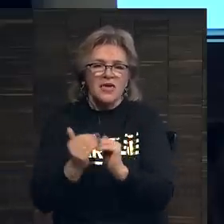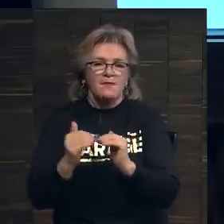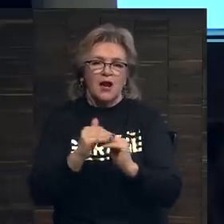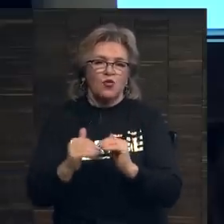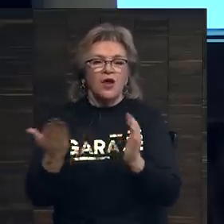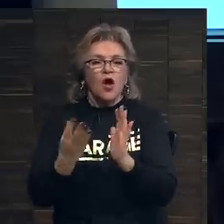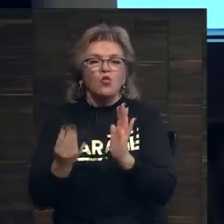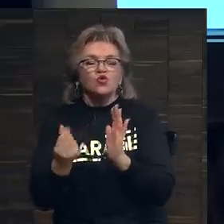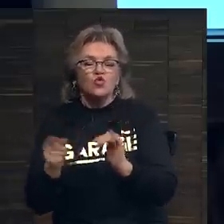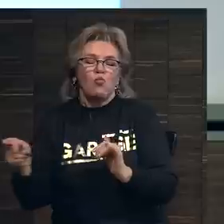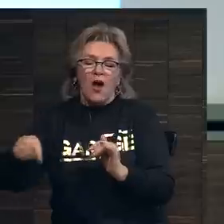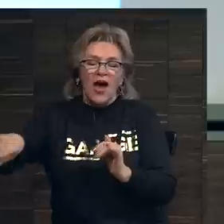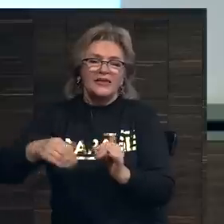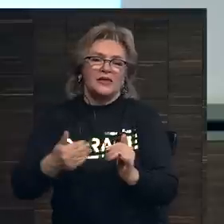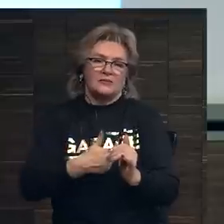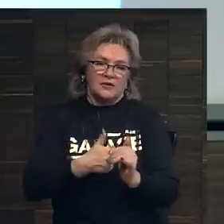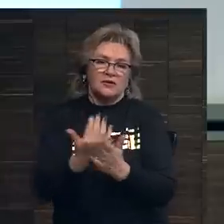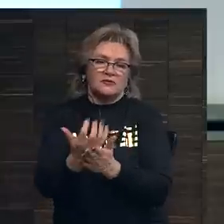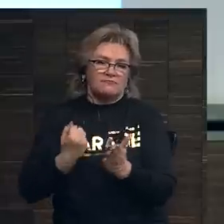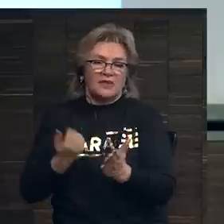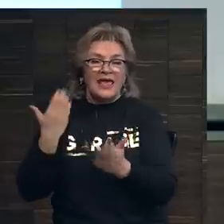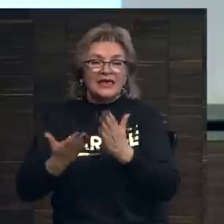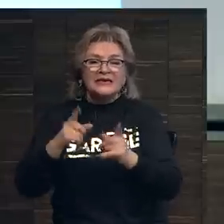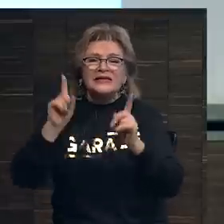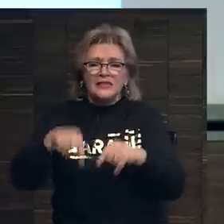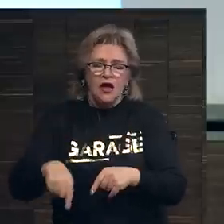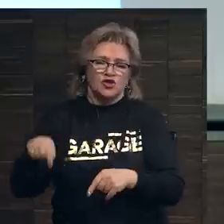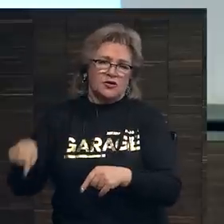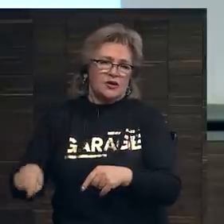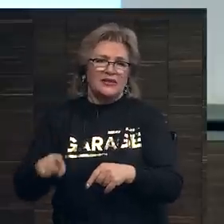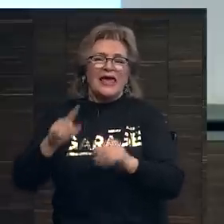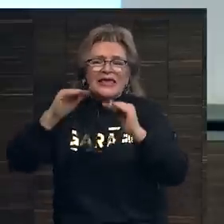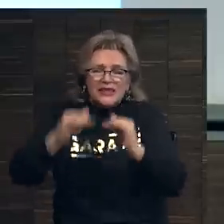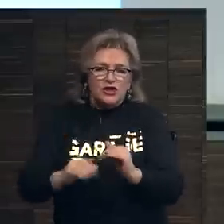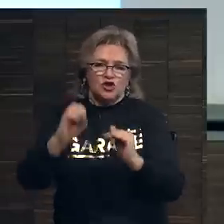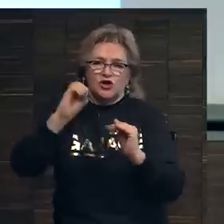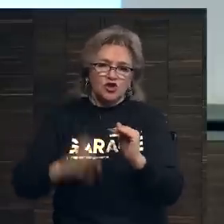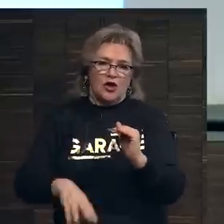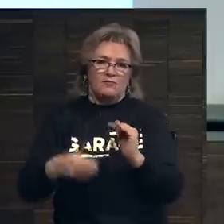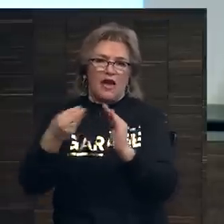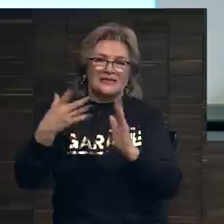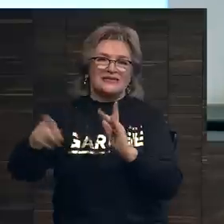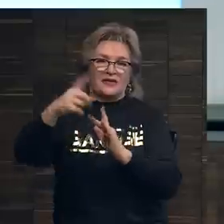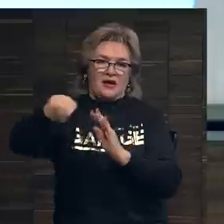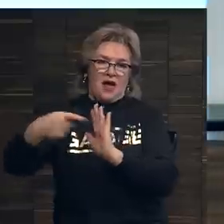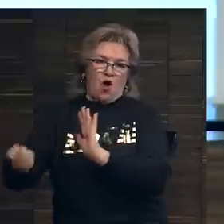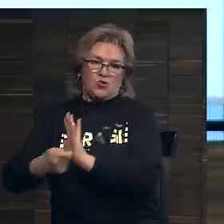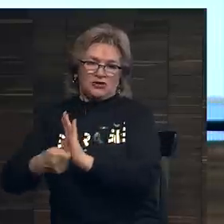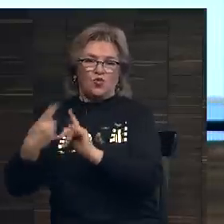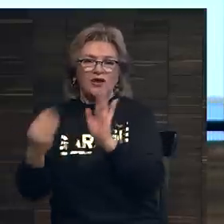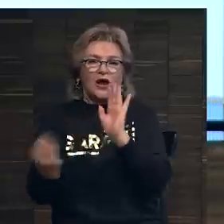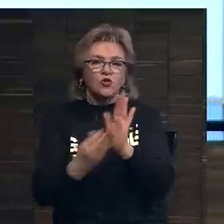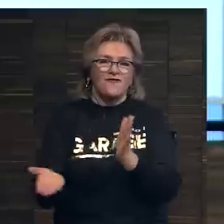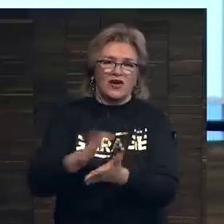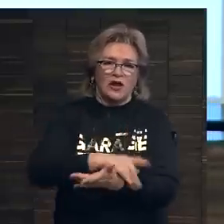Какую сумму они согласятся принять, если даже она ниже, чем оценка аукциона, которая написана в